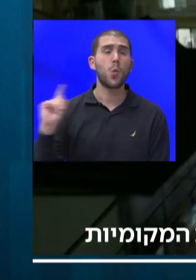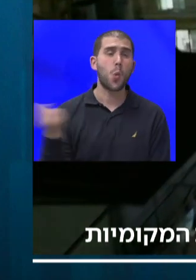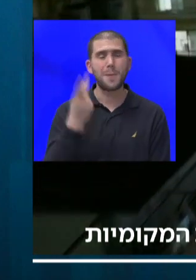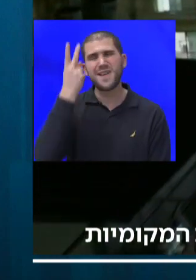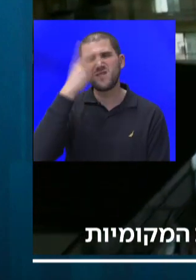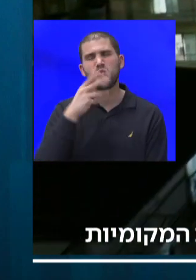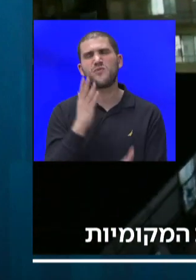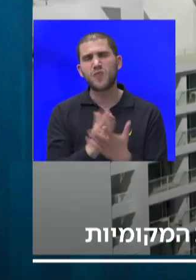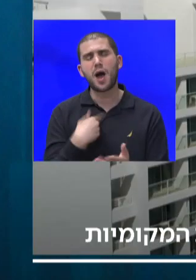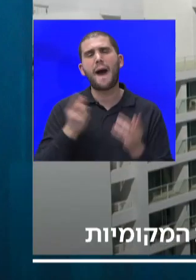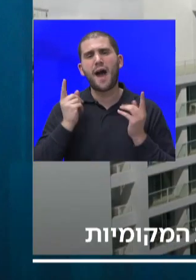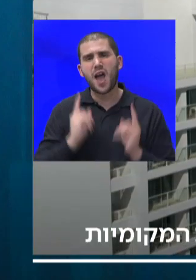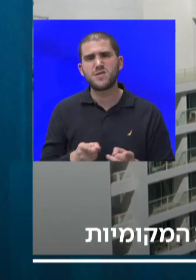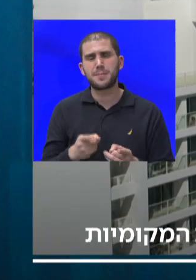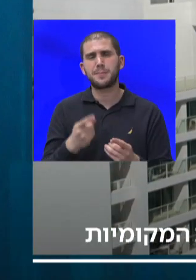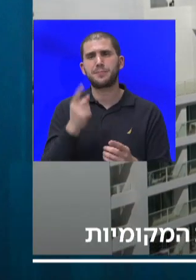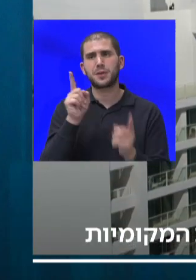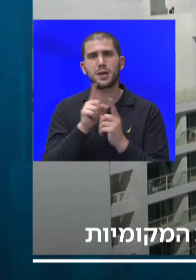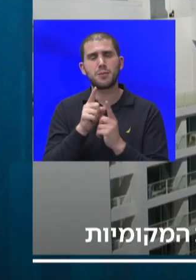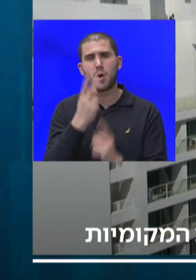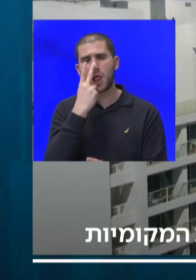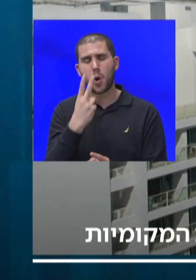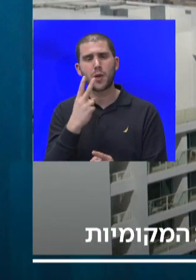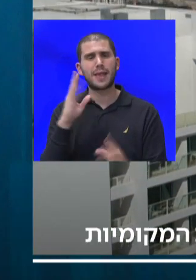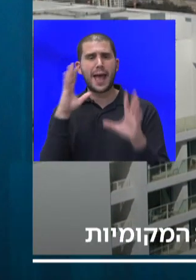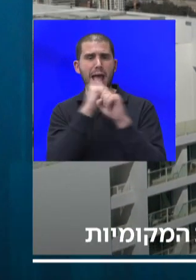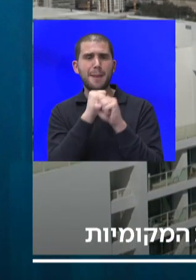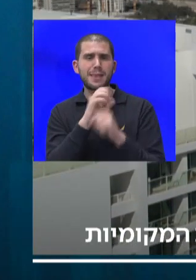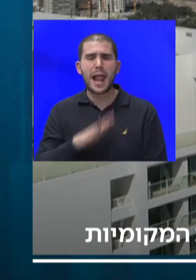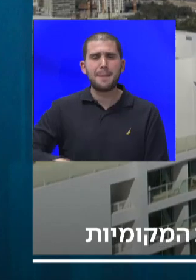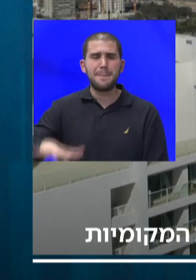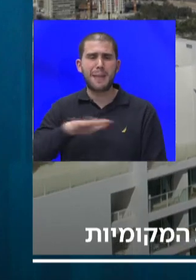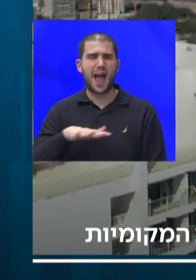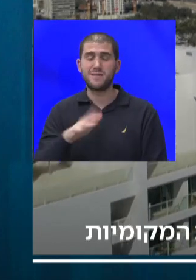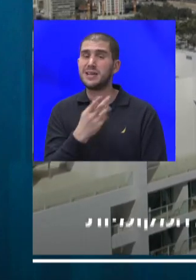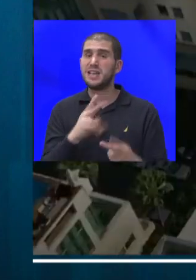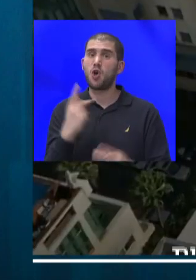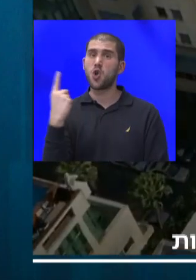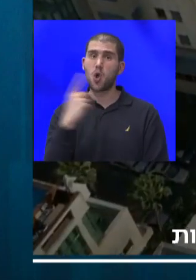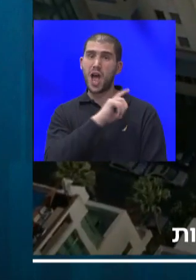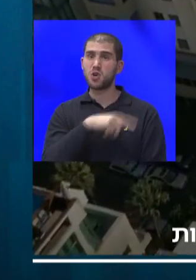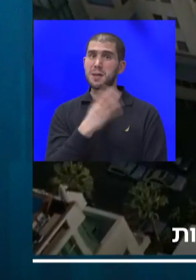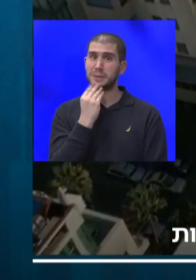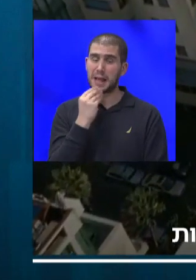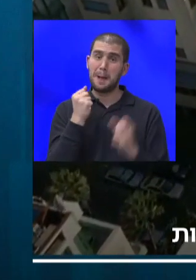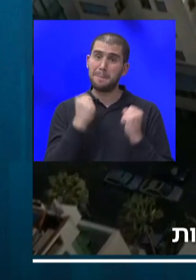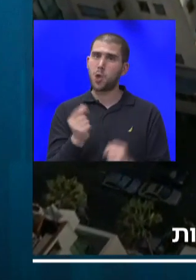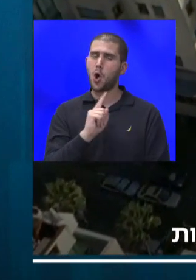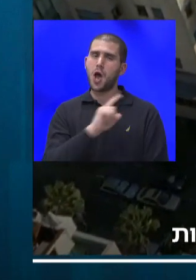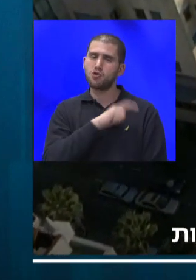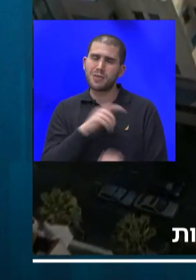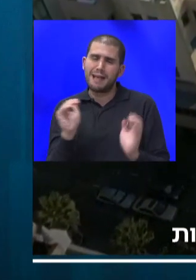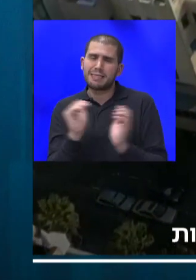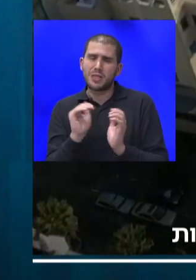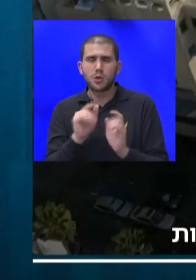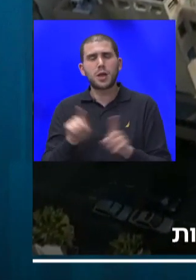להסתכל על ההיבט המרחבי האזורי. לא ניתן שכל רשות בישראל, ודאי לא הרשויות הקטנות, יטפלו בכל